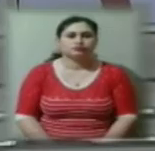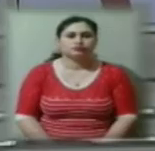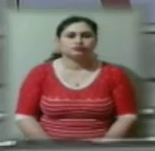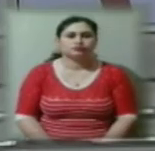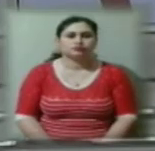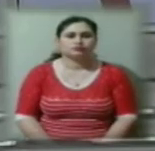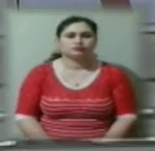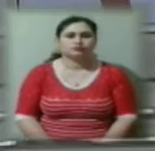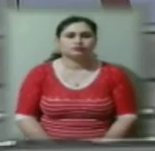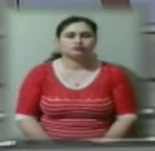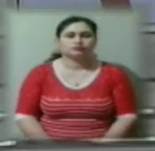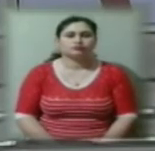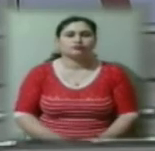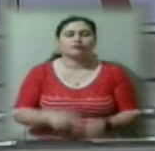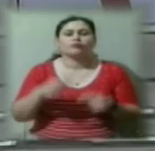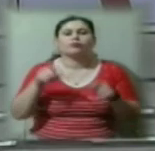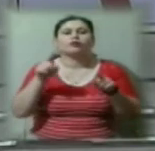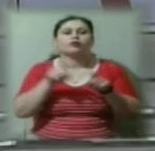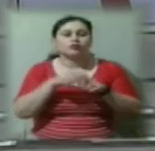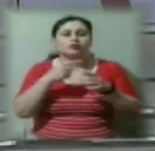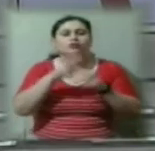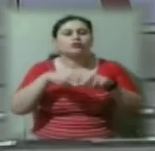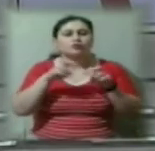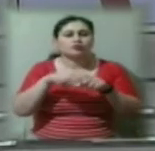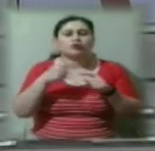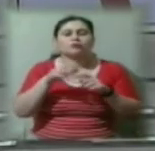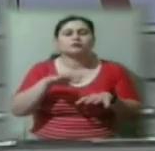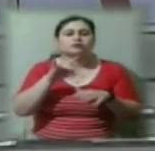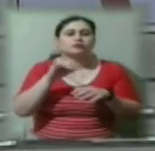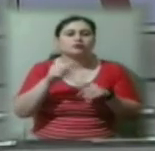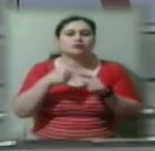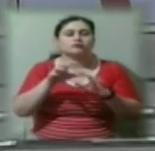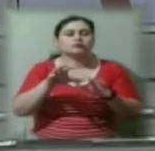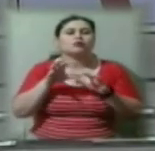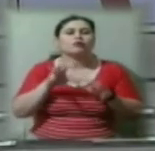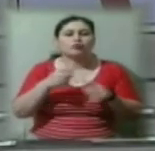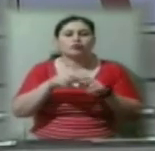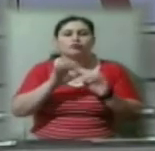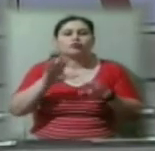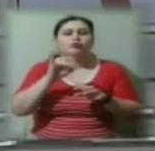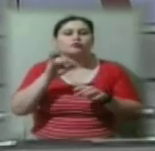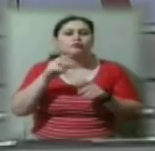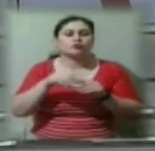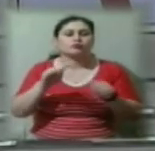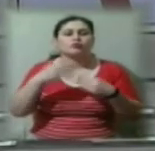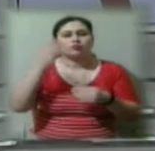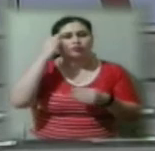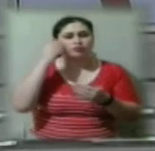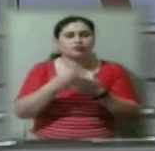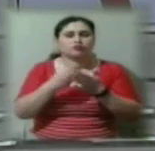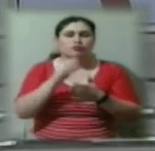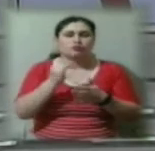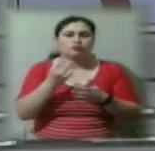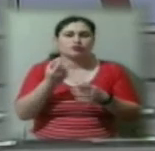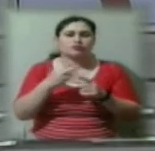Документ вже перебуває на розгляді комісії міської ради. Таку інформацію кореспондентам Суспільного надав голова бюджетної комісії Руслан Рубин